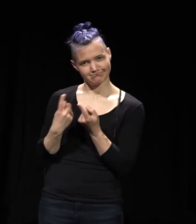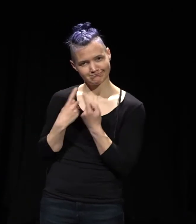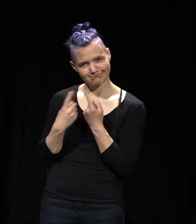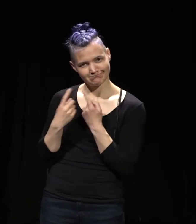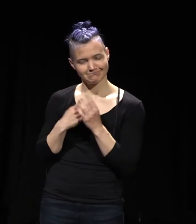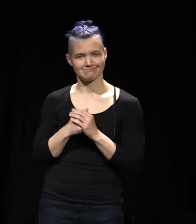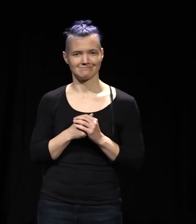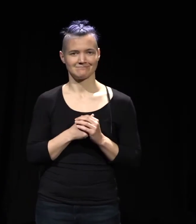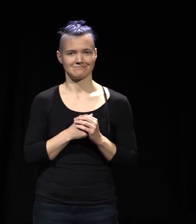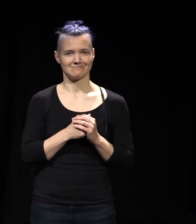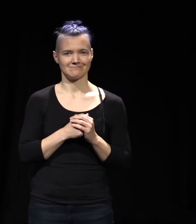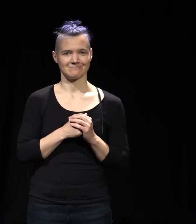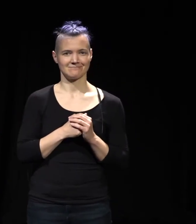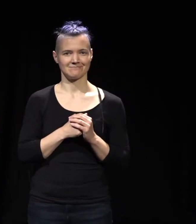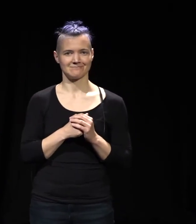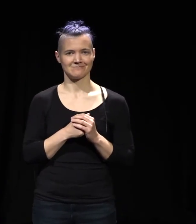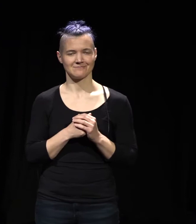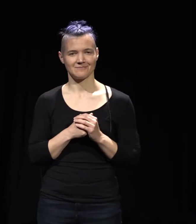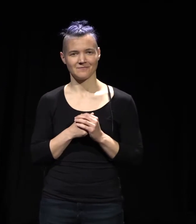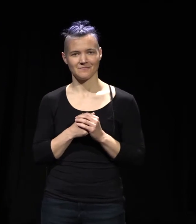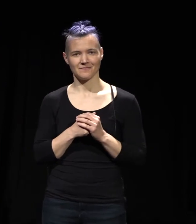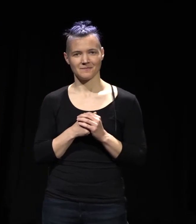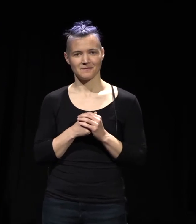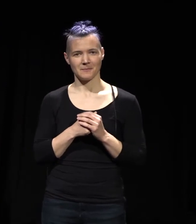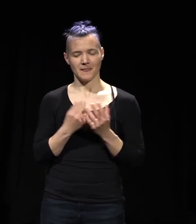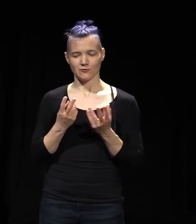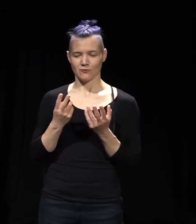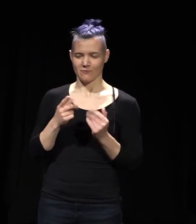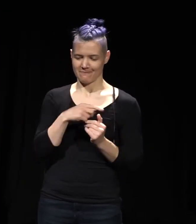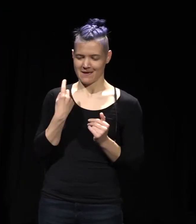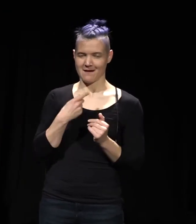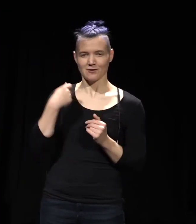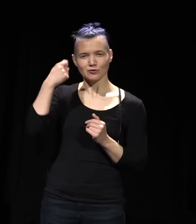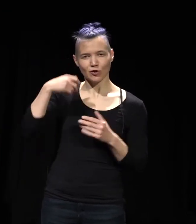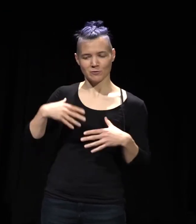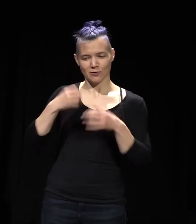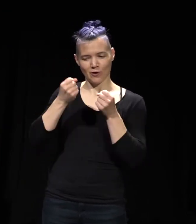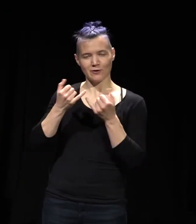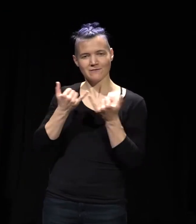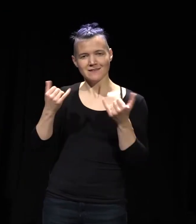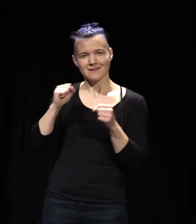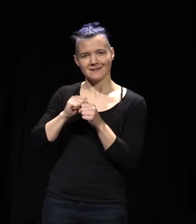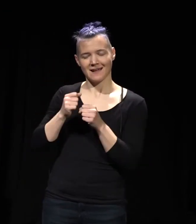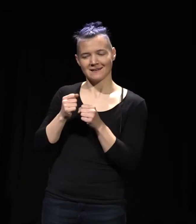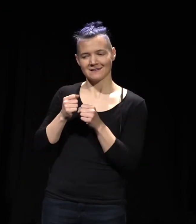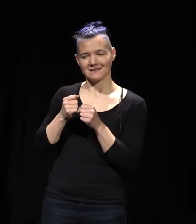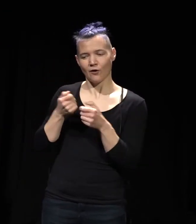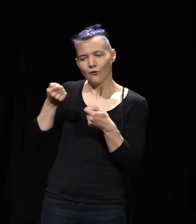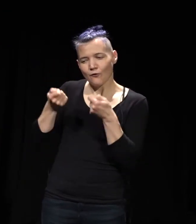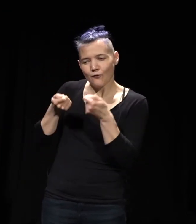Institution Schauspiel Köln dann auch in so Förderungsoptionen dann